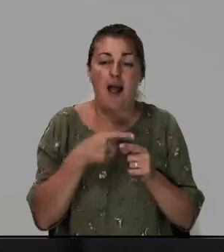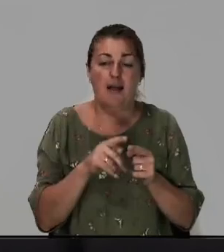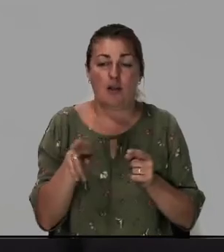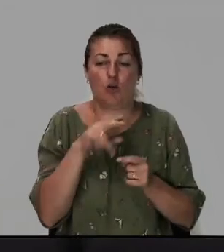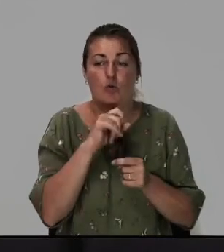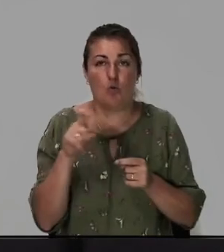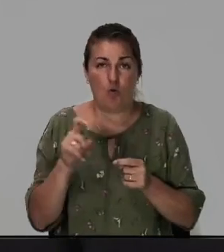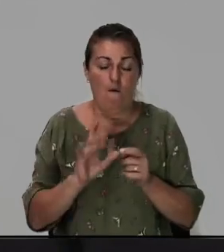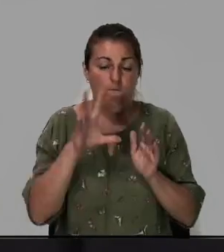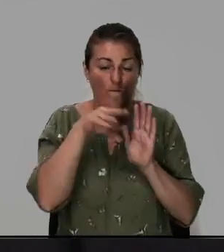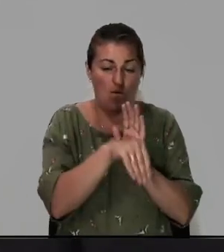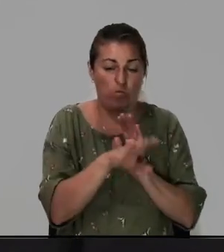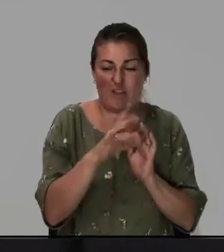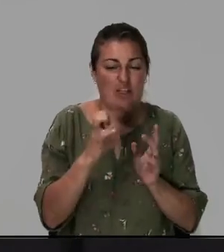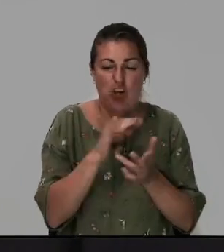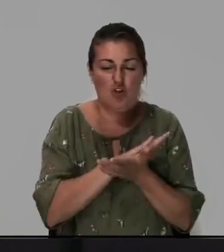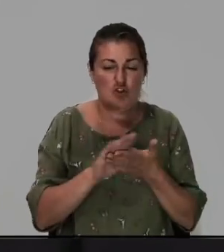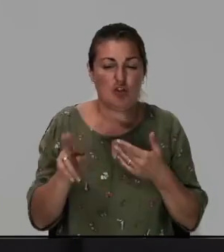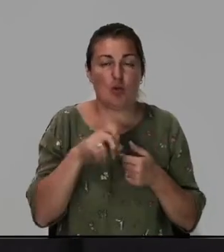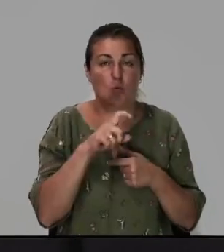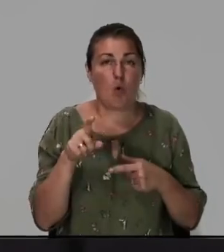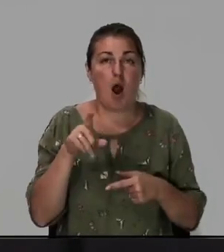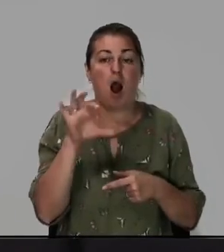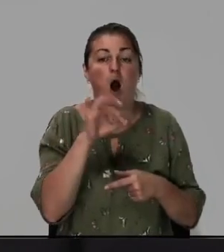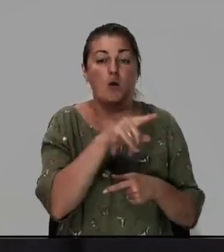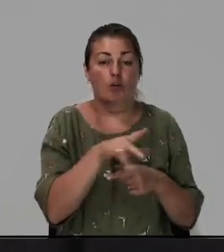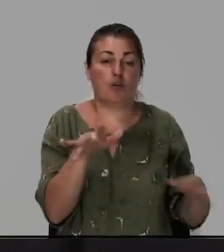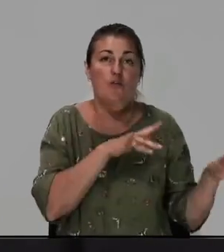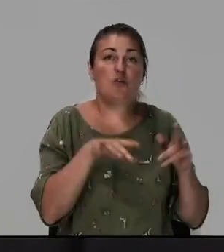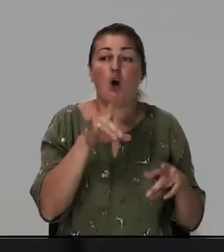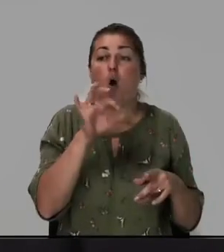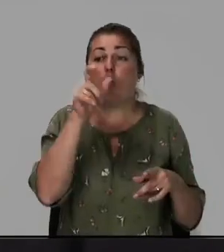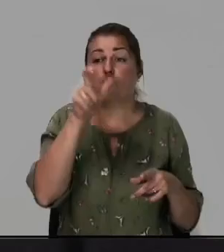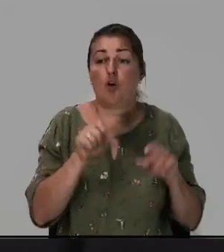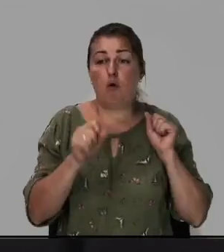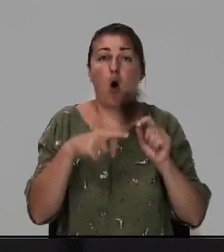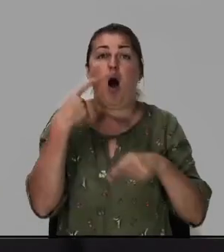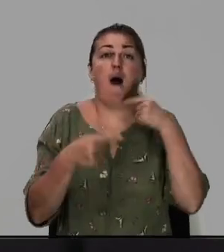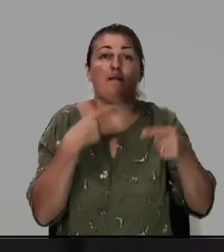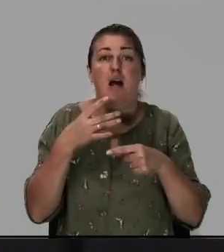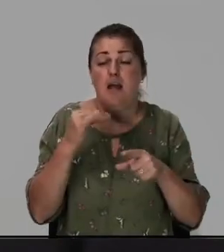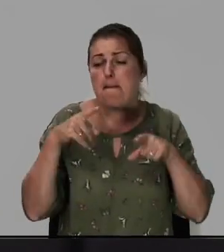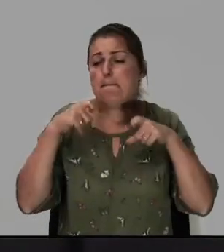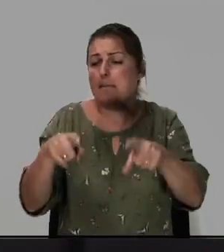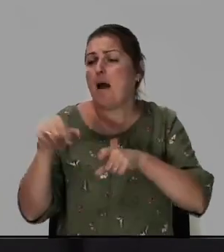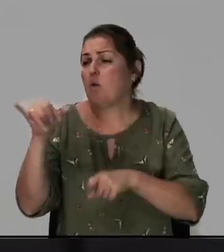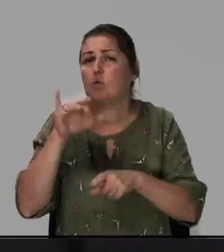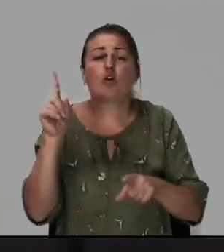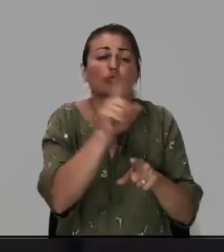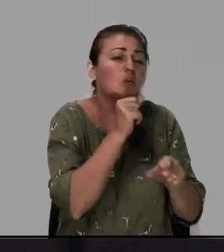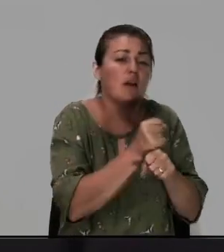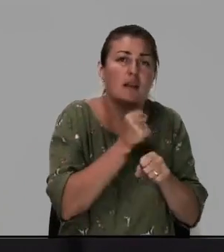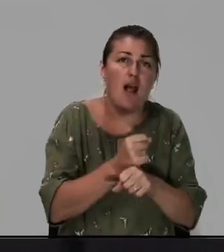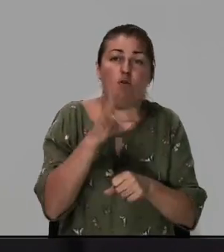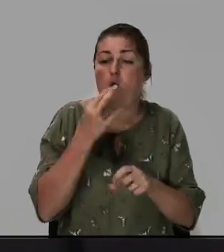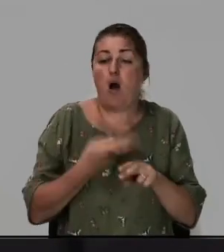входит в него нечистые духи и они движут он может человек говорить и бегать куда-то что-то делать